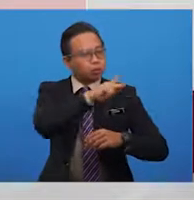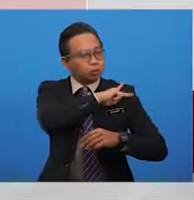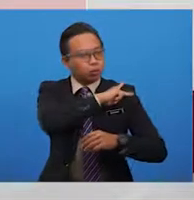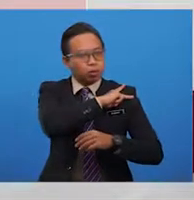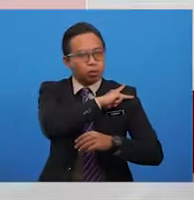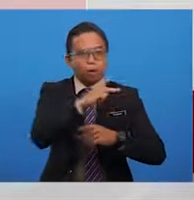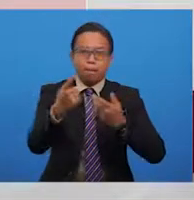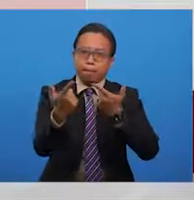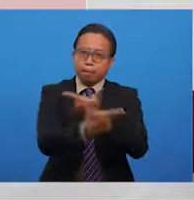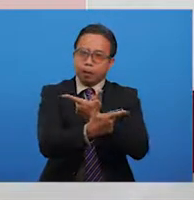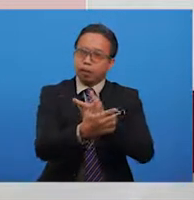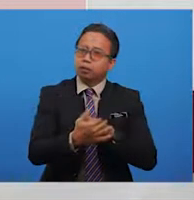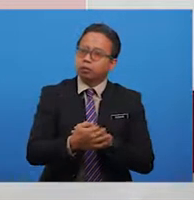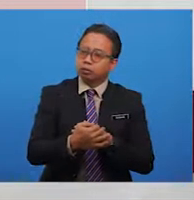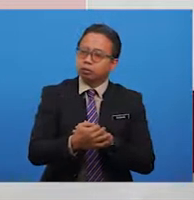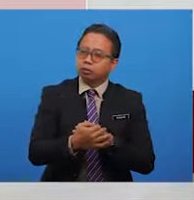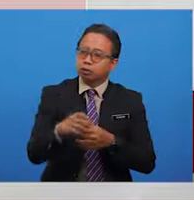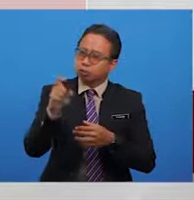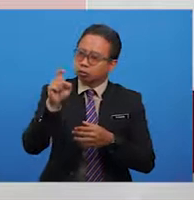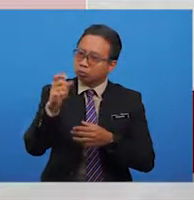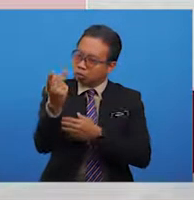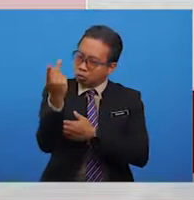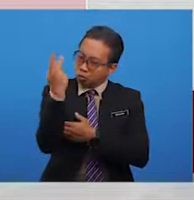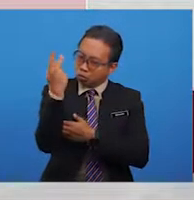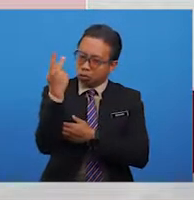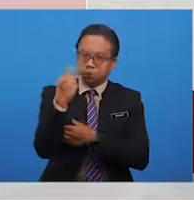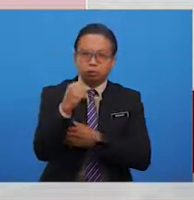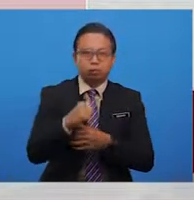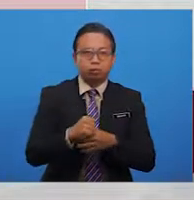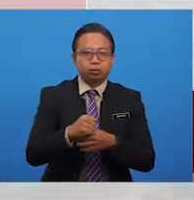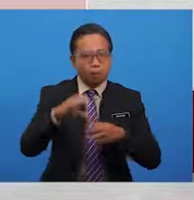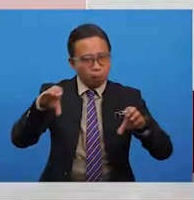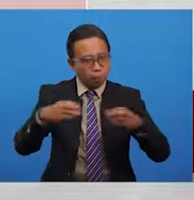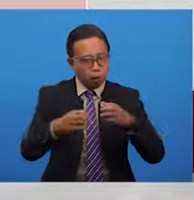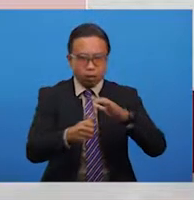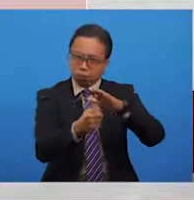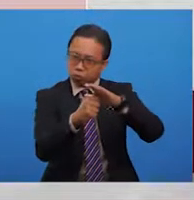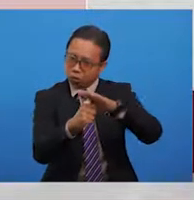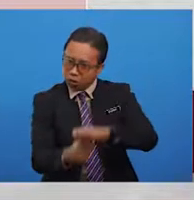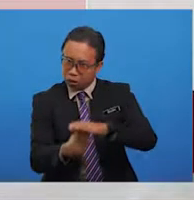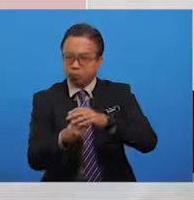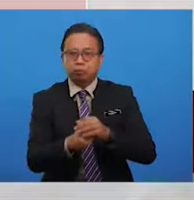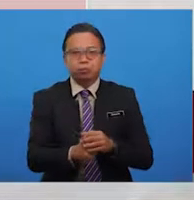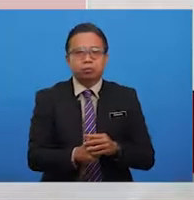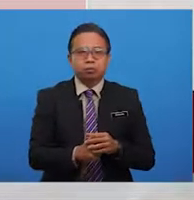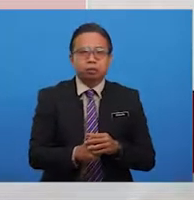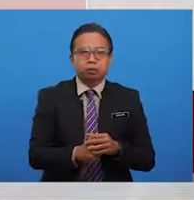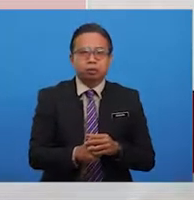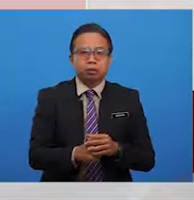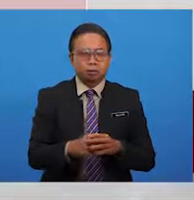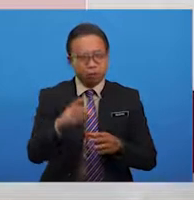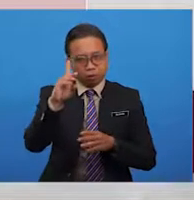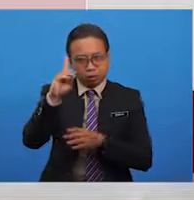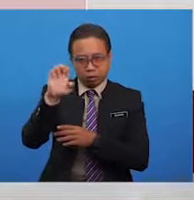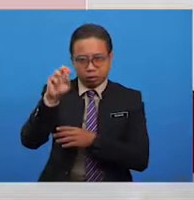perang yang sedang berkuasa akan sentiasa membuat kezaliman dan menyimpan perasaan